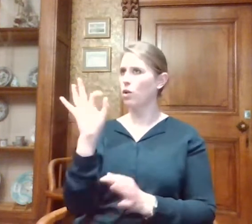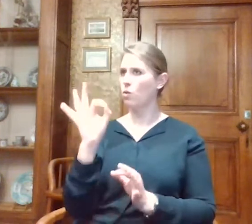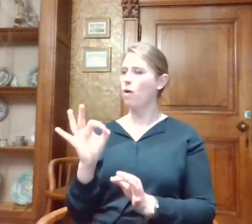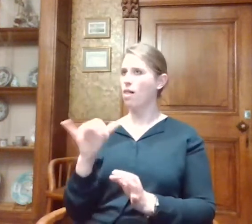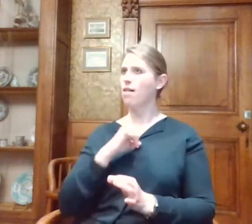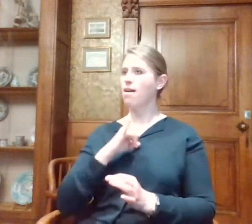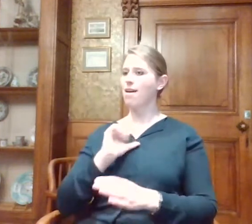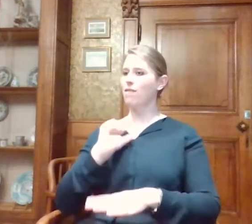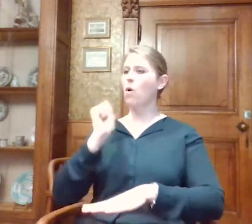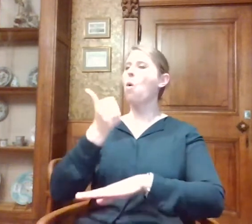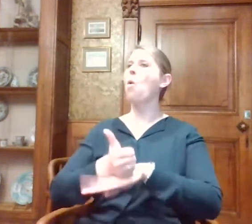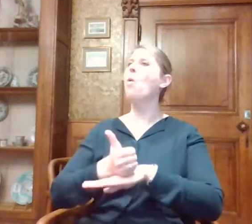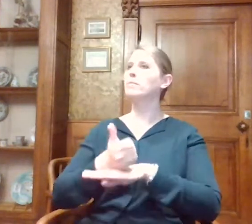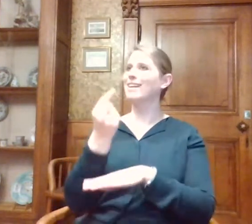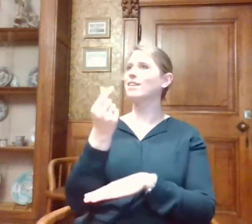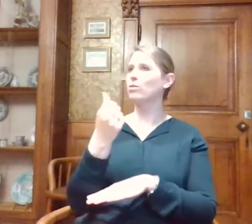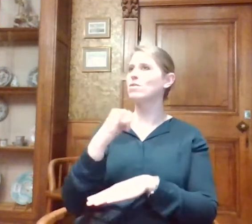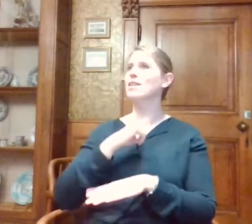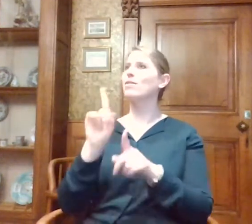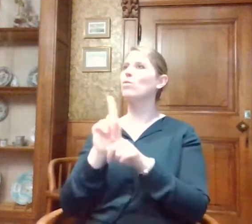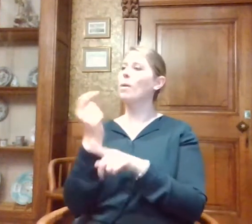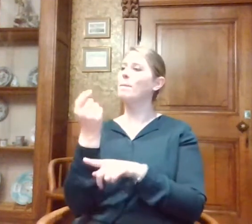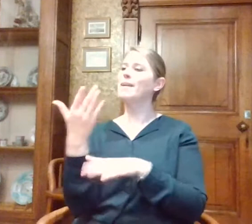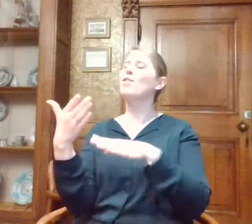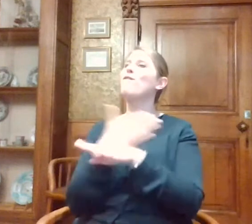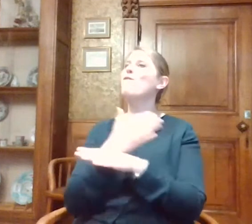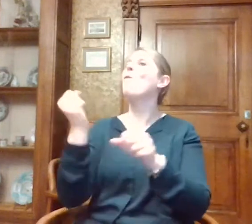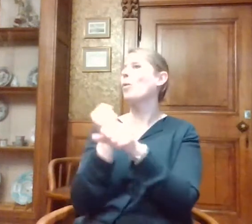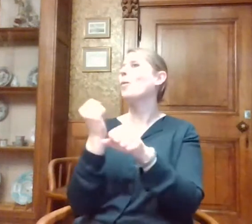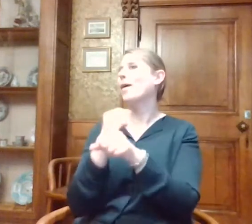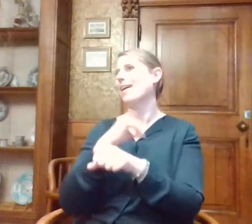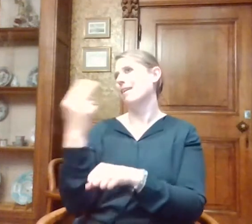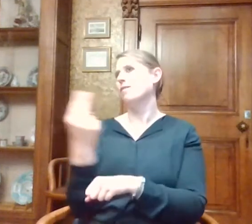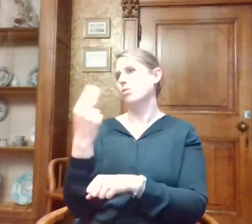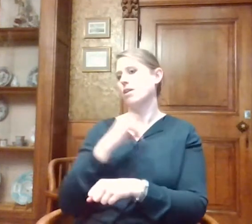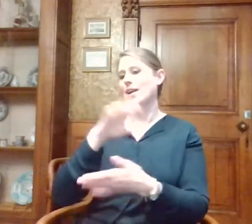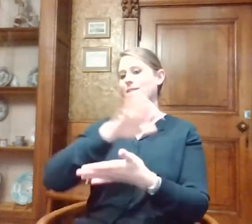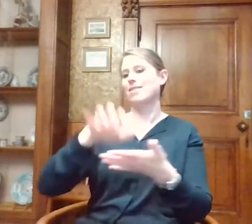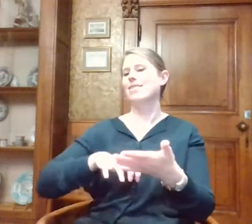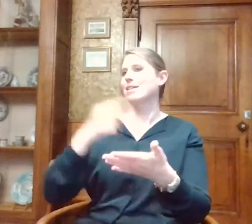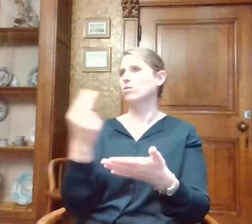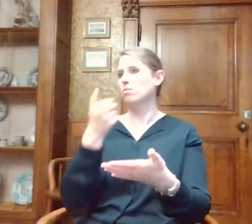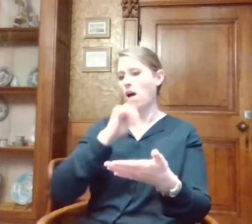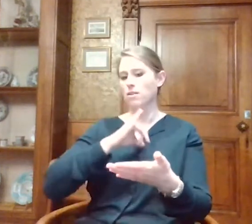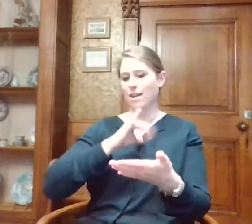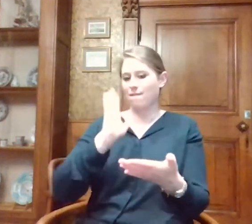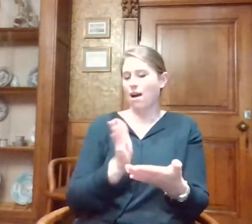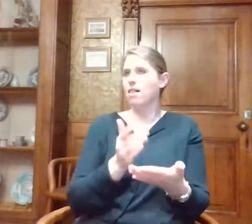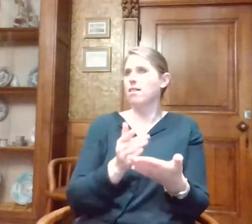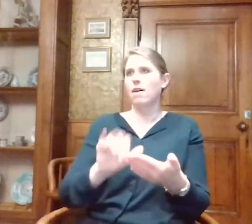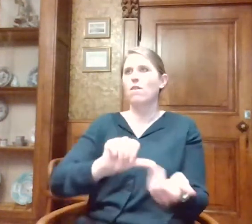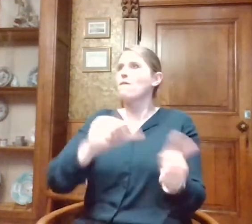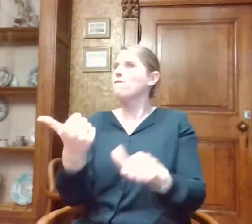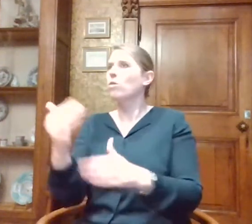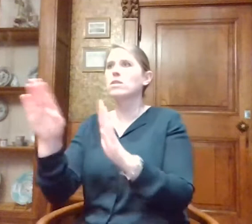zit een opstartkost bij en er zit wat werk op voorhand bij om die teksten te laten vertalen. Maar eenmaal dat het er is, is denk ik de stap heel klein om